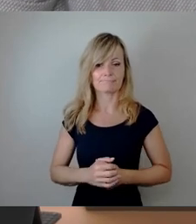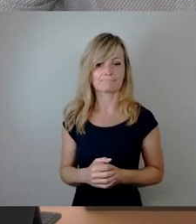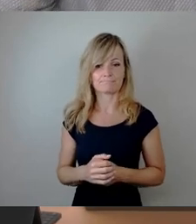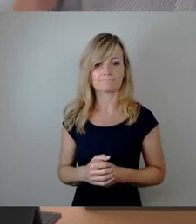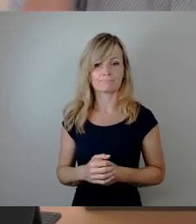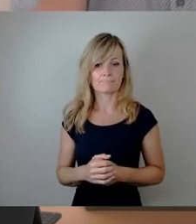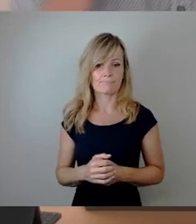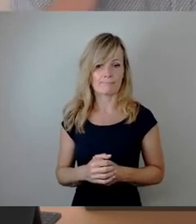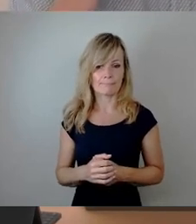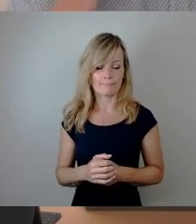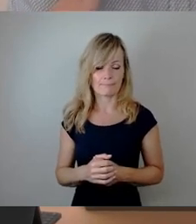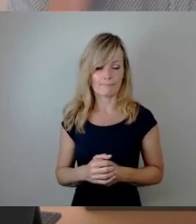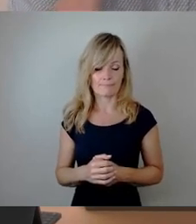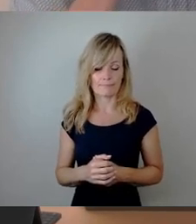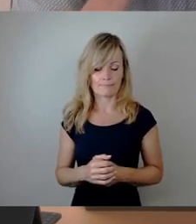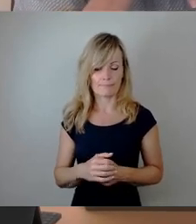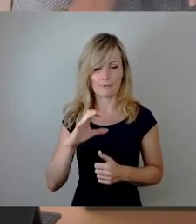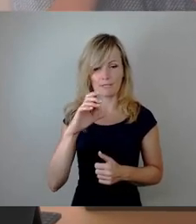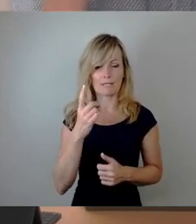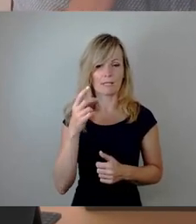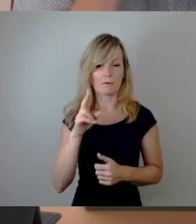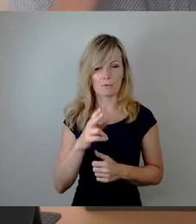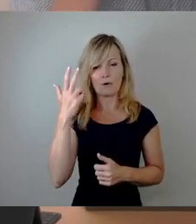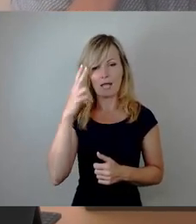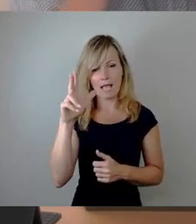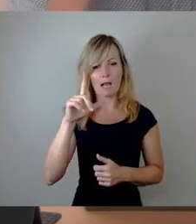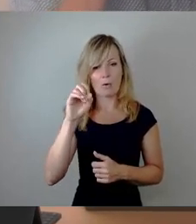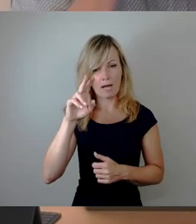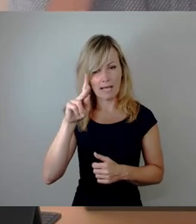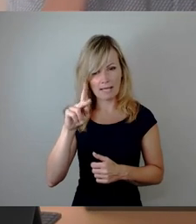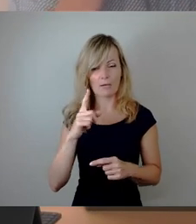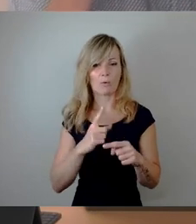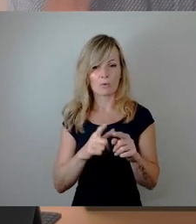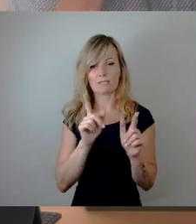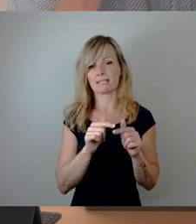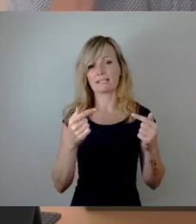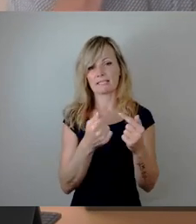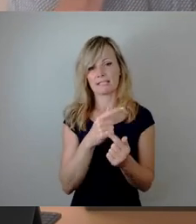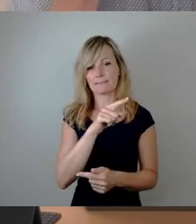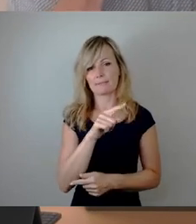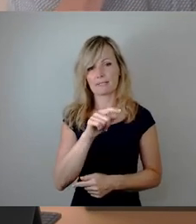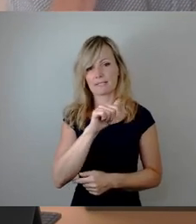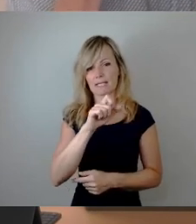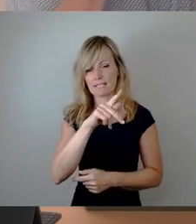Die von CDU, von Herrn Lorek und vom Team Zastrow eingebracht worden sind.